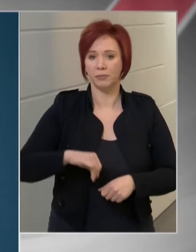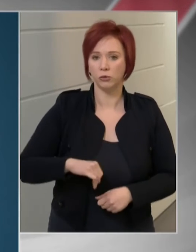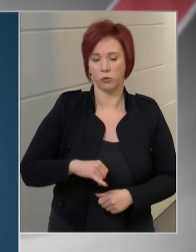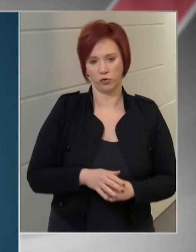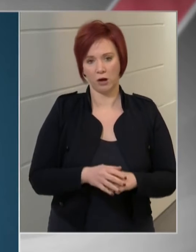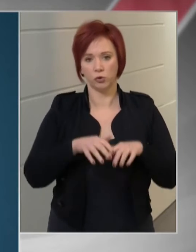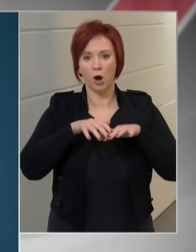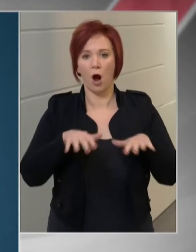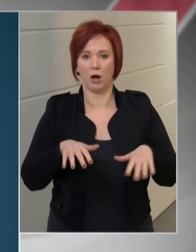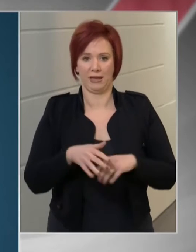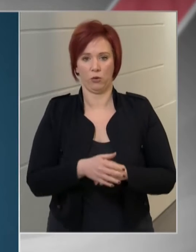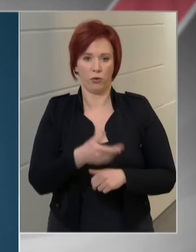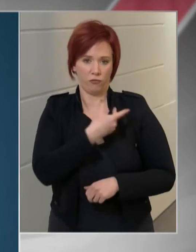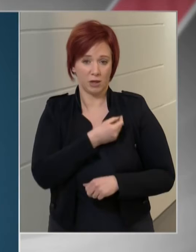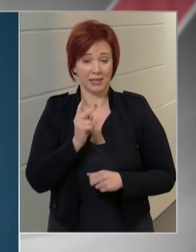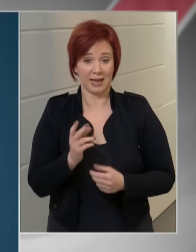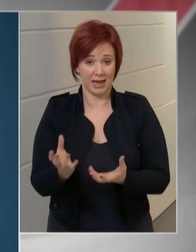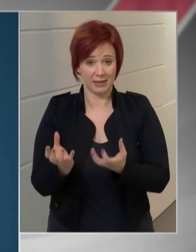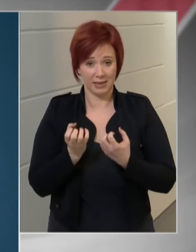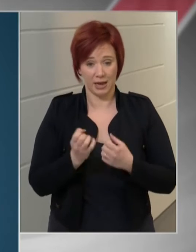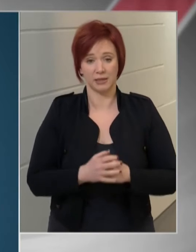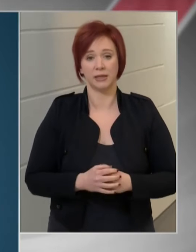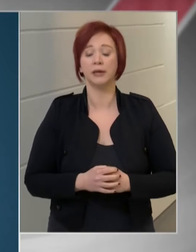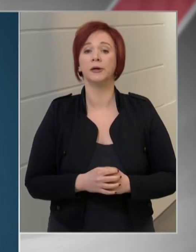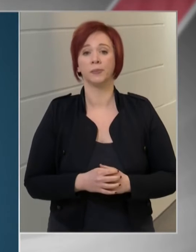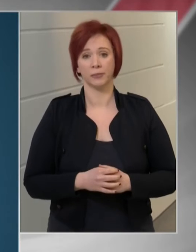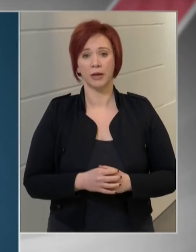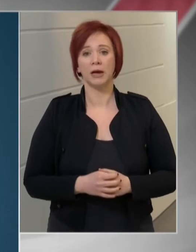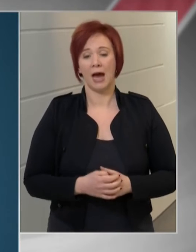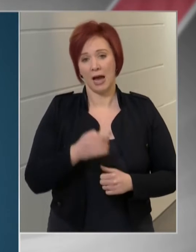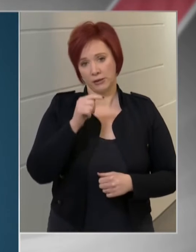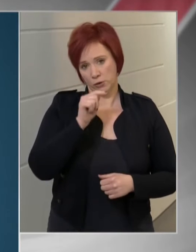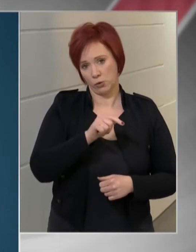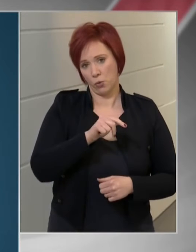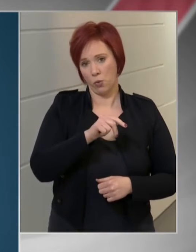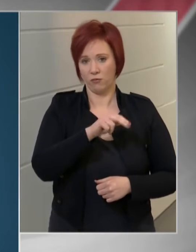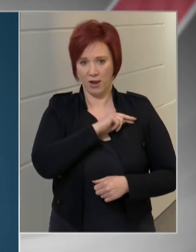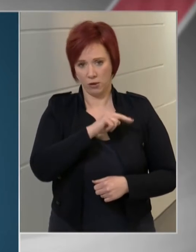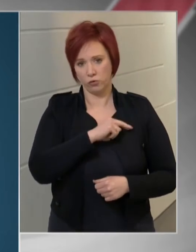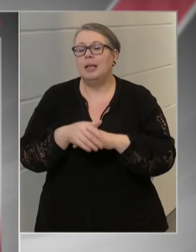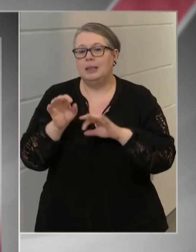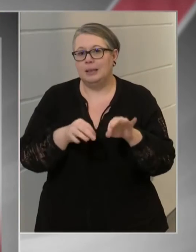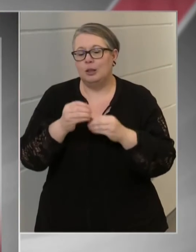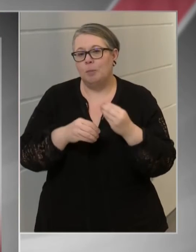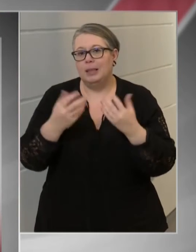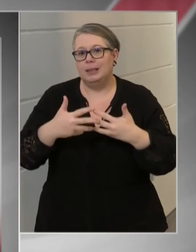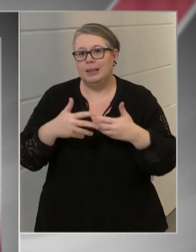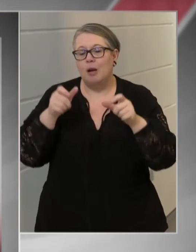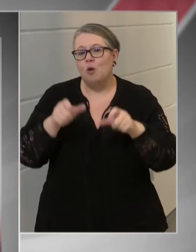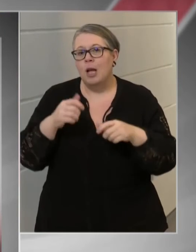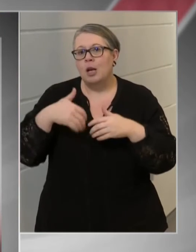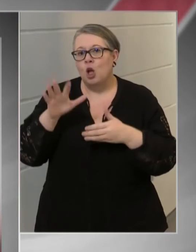vakcina forrást jelenthet Magyarország számára, felkutatunk és beszerzünk. Továbbra is